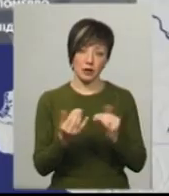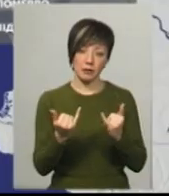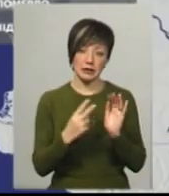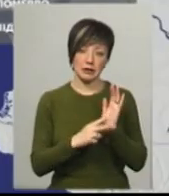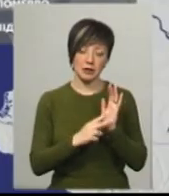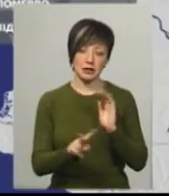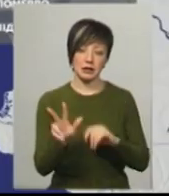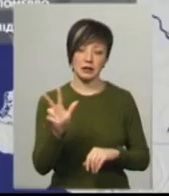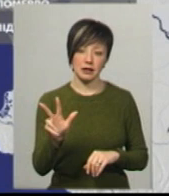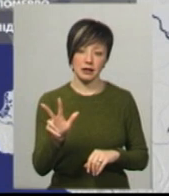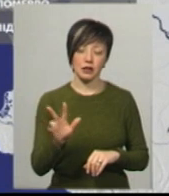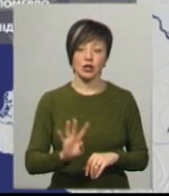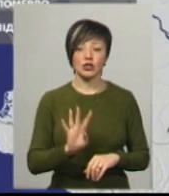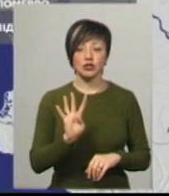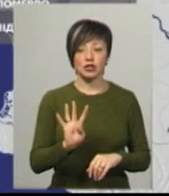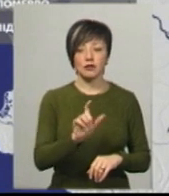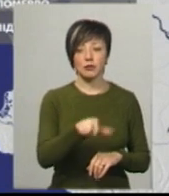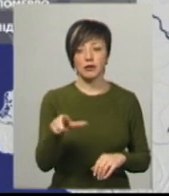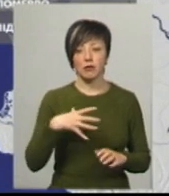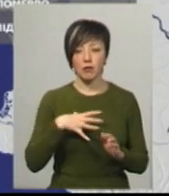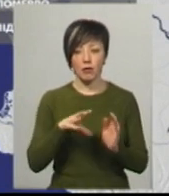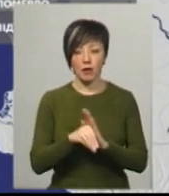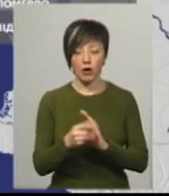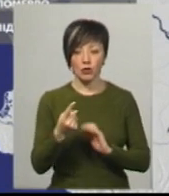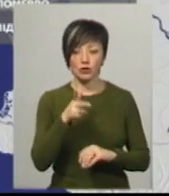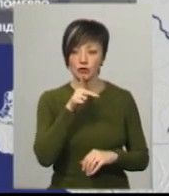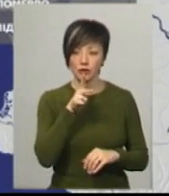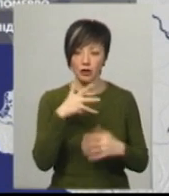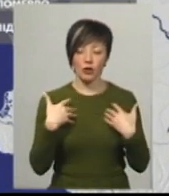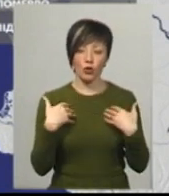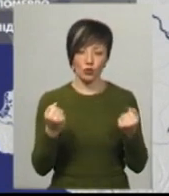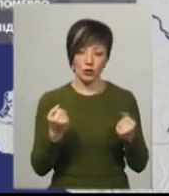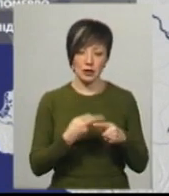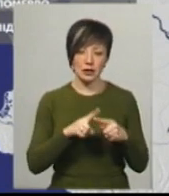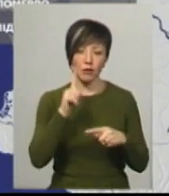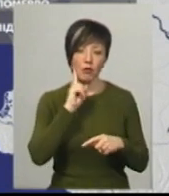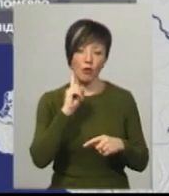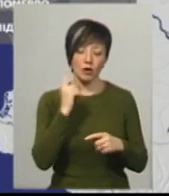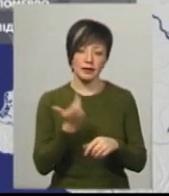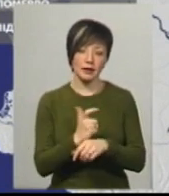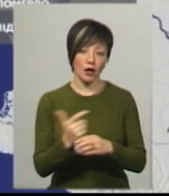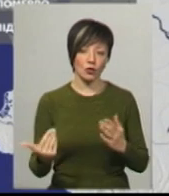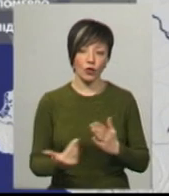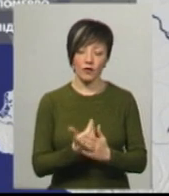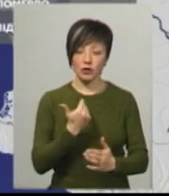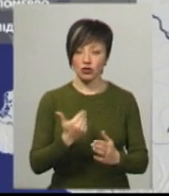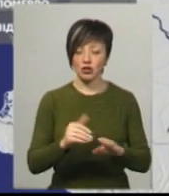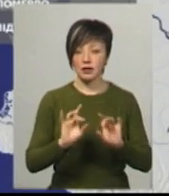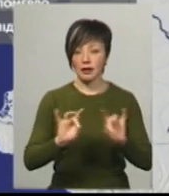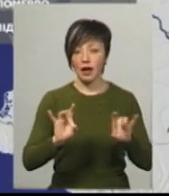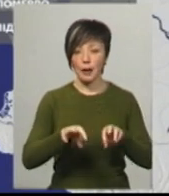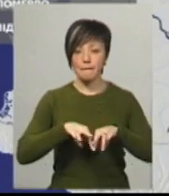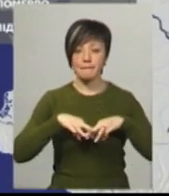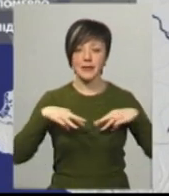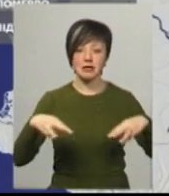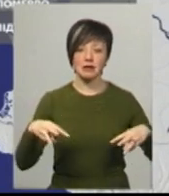73. Четверо пацієнтів померли, один в Чернівцях одужав. Це поки що найсвіжіші дані Міністерства охорони здоров'я.